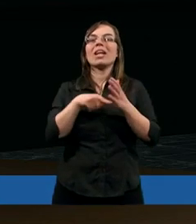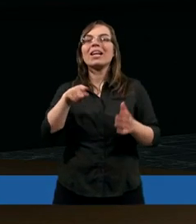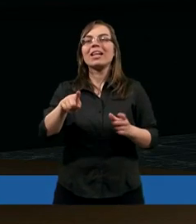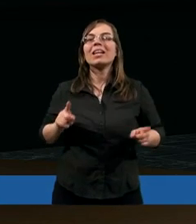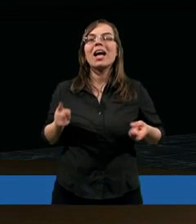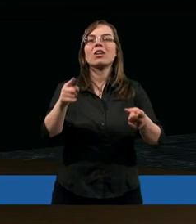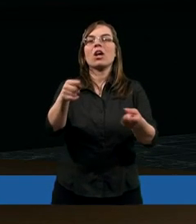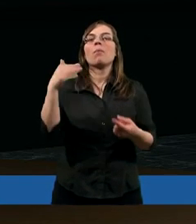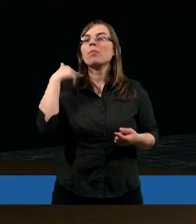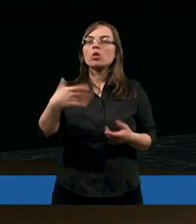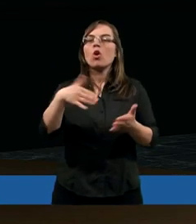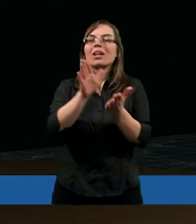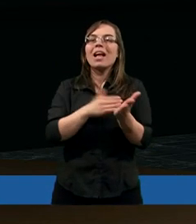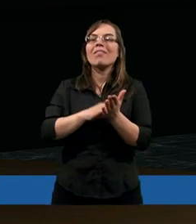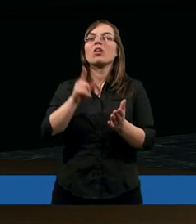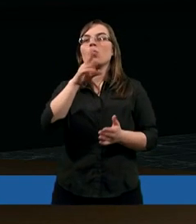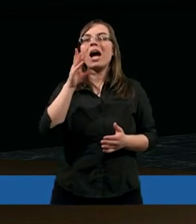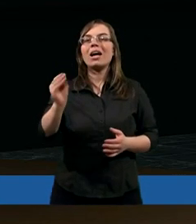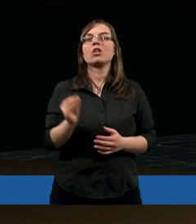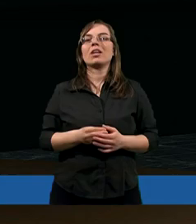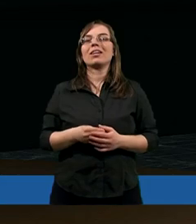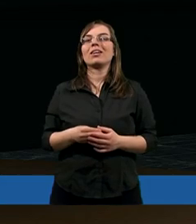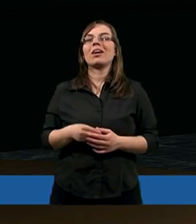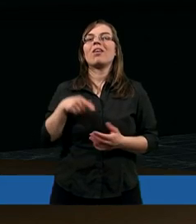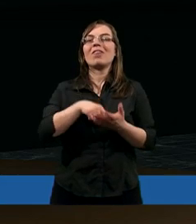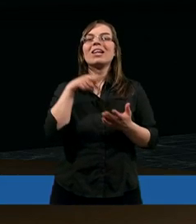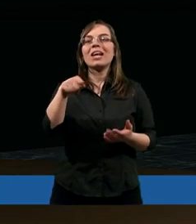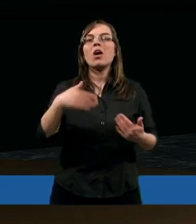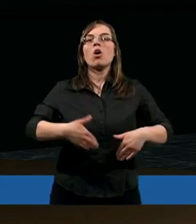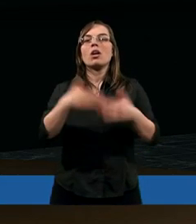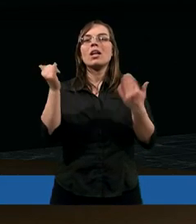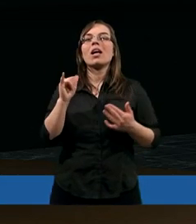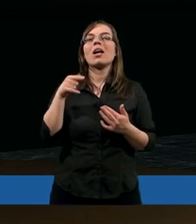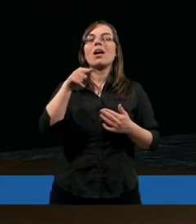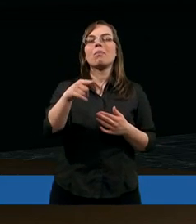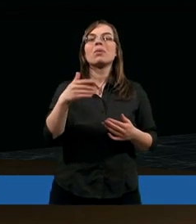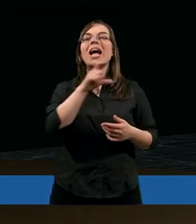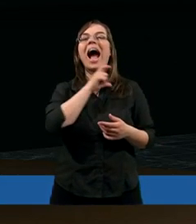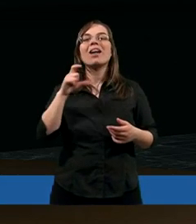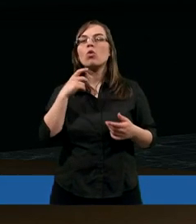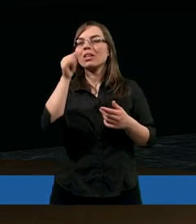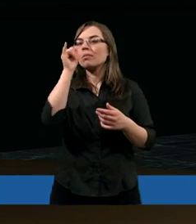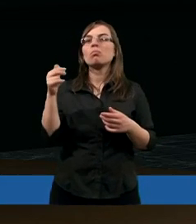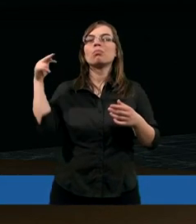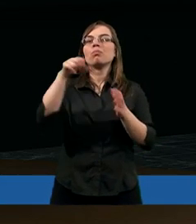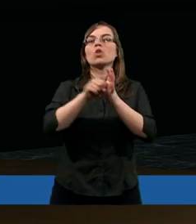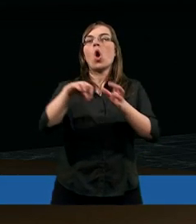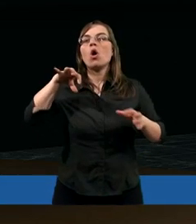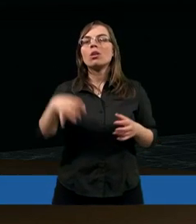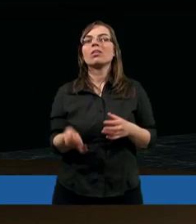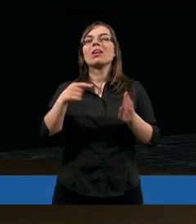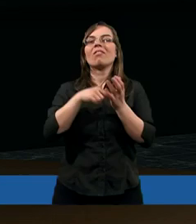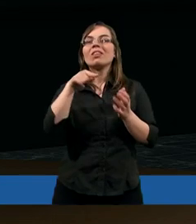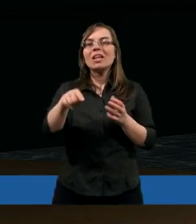zadziałał, a było to o tyle niezwykłe, że właśnie tego dnia z jakichś przyczyn kaznodzieja nie mógł dotrzeć do zboru i